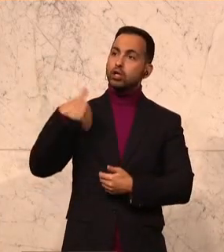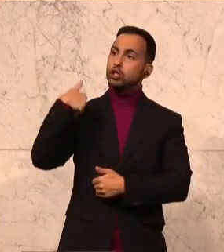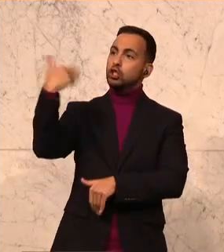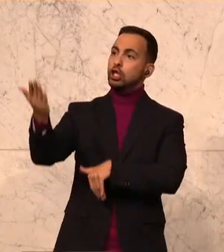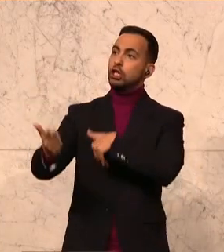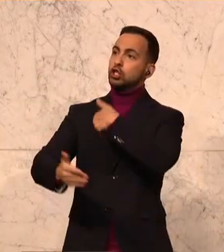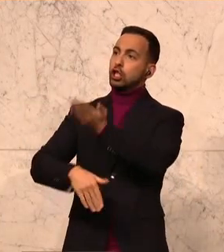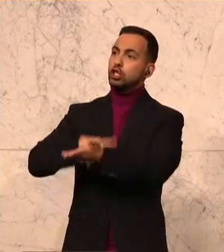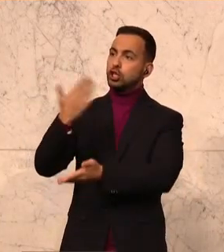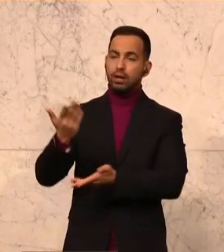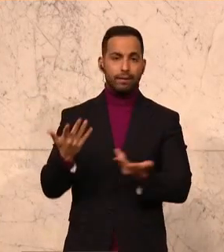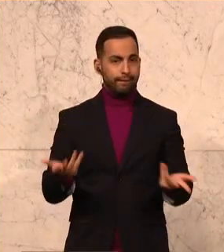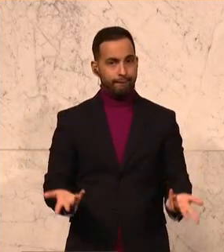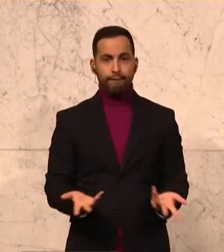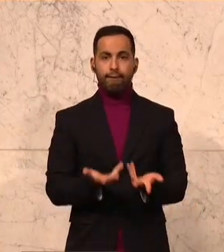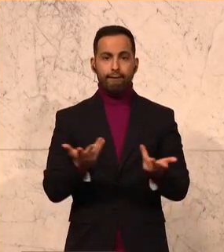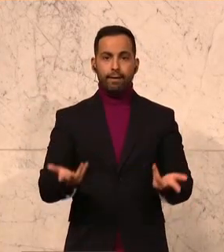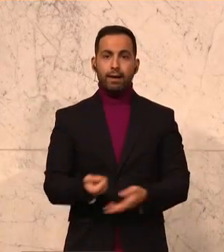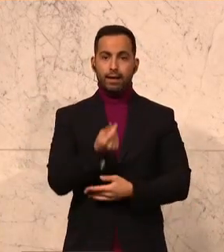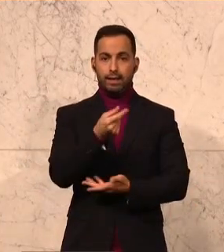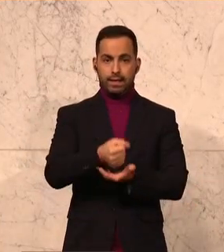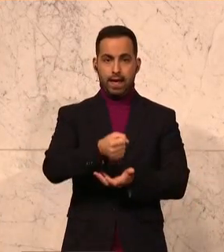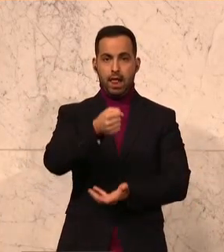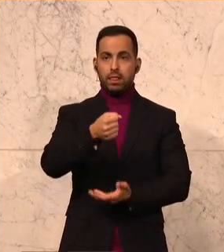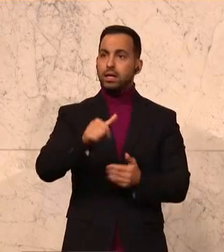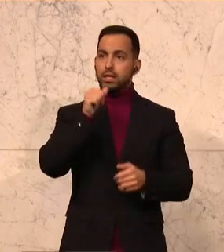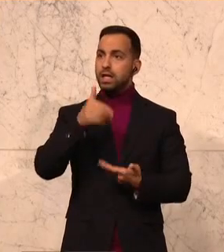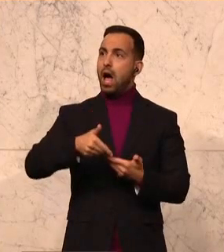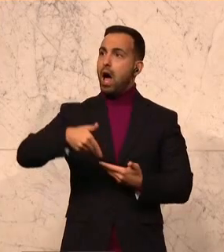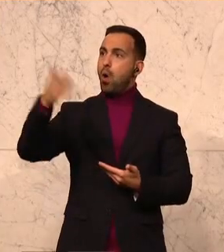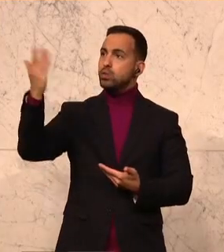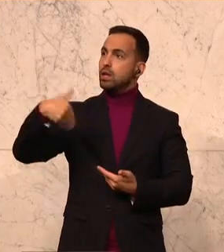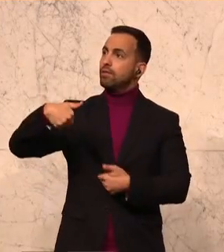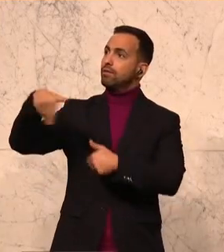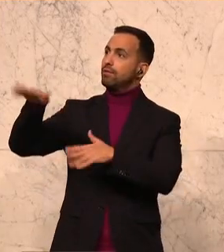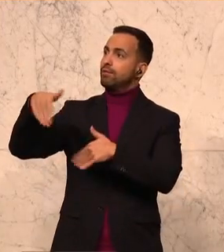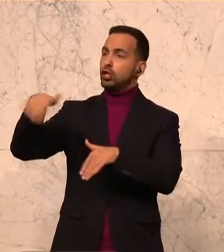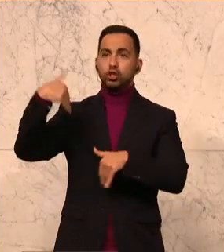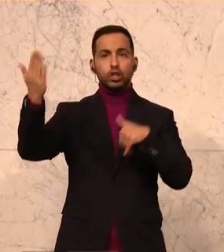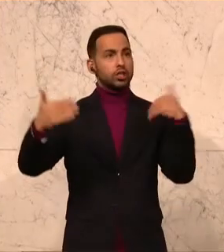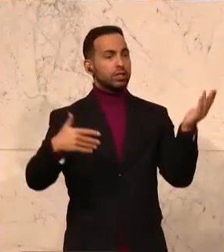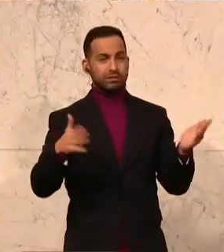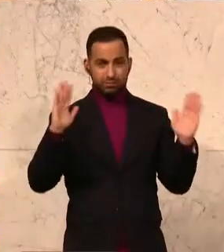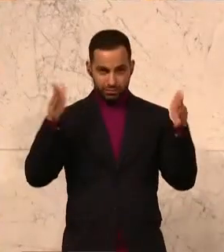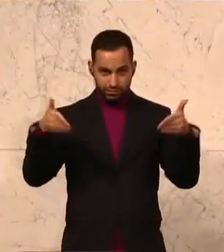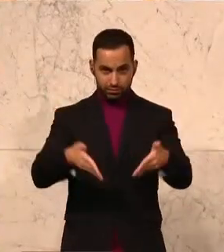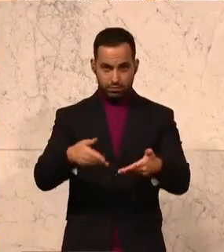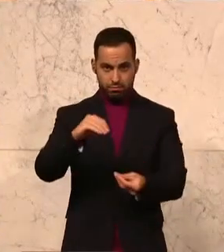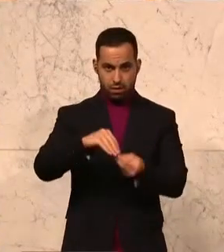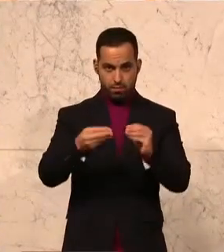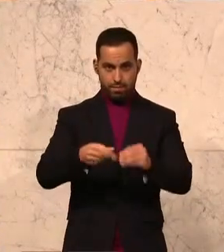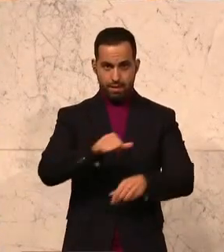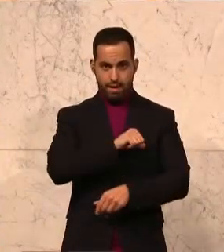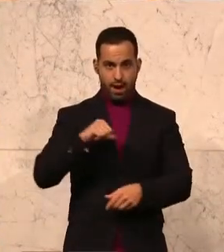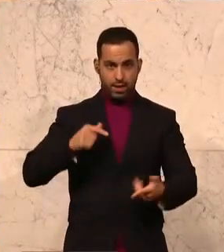das Geld im Ausland verschenkt und verbratet, dass endlich die Probleme angeht, die wir